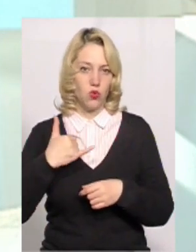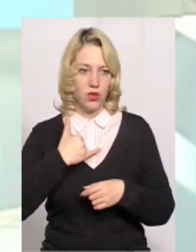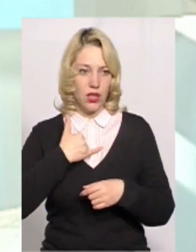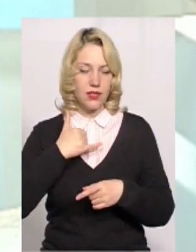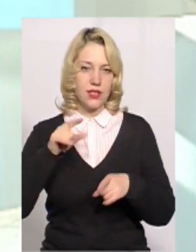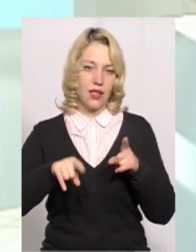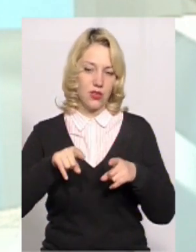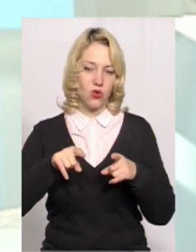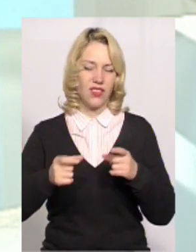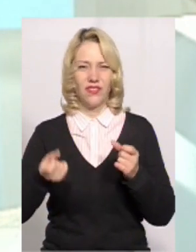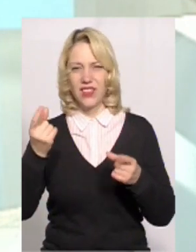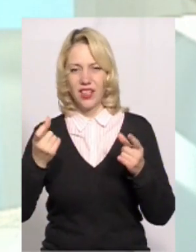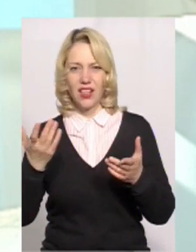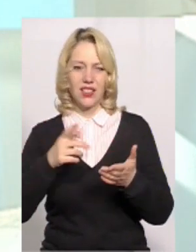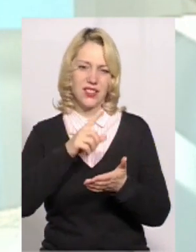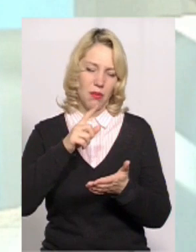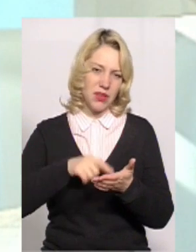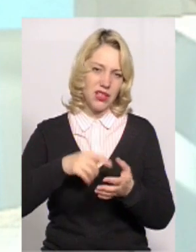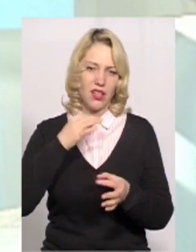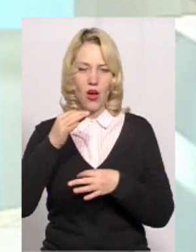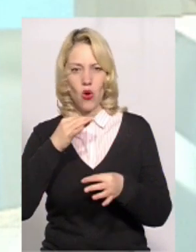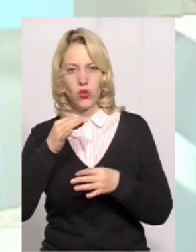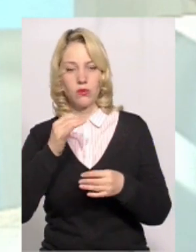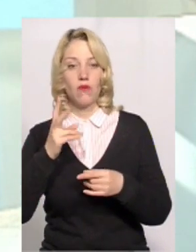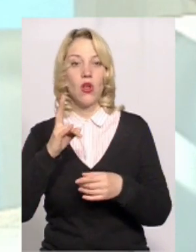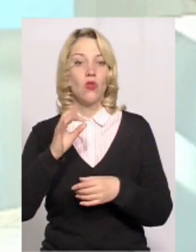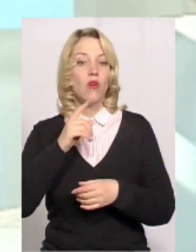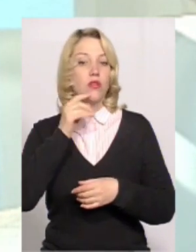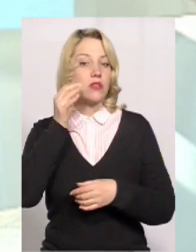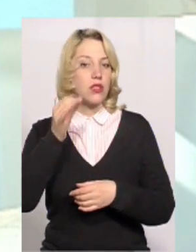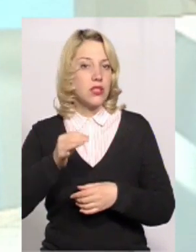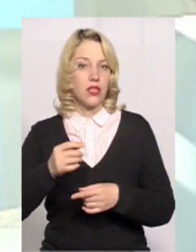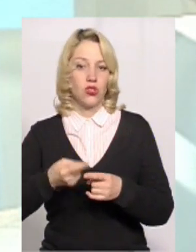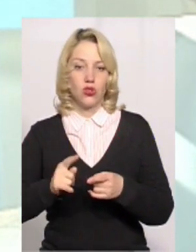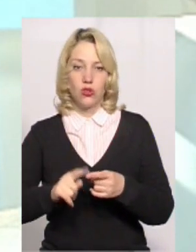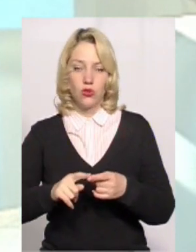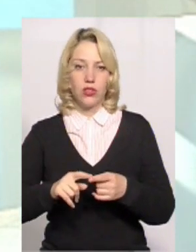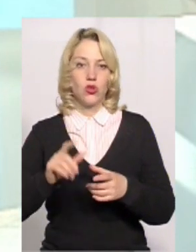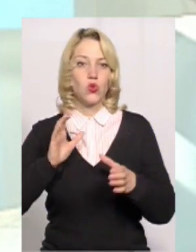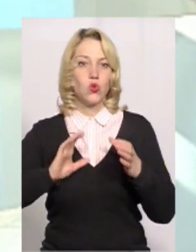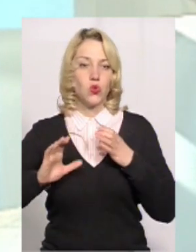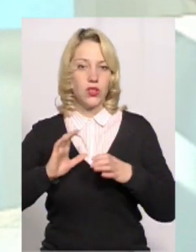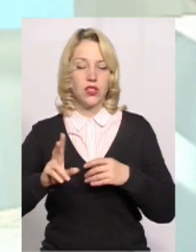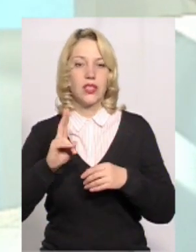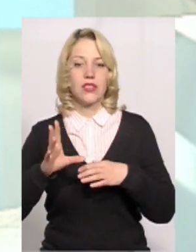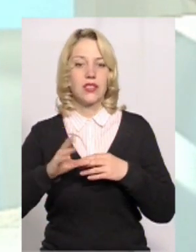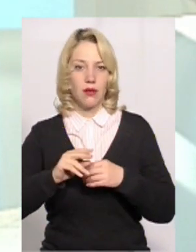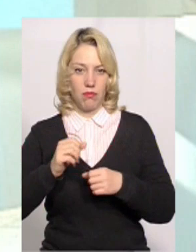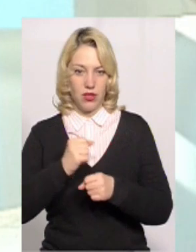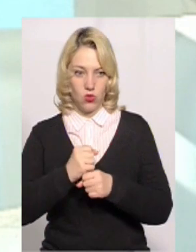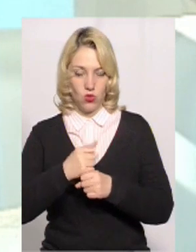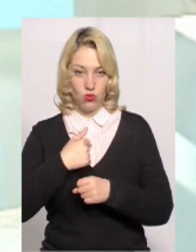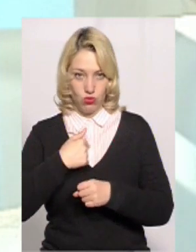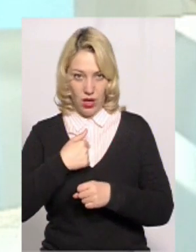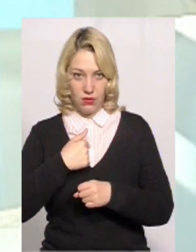інколи виникали там якісь запитання, розмови, значить, але, щоб сказати, що те студентське середовище, чи ті студенти, з ким працюю я,